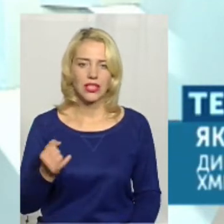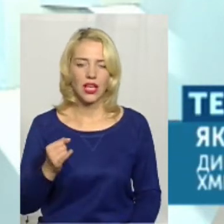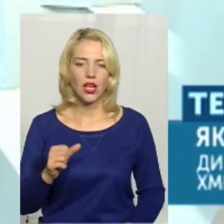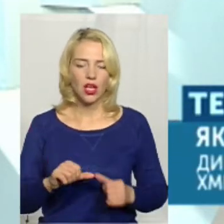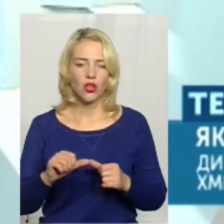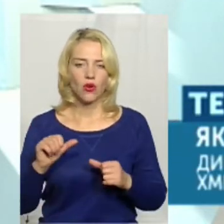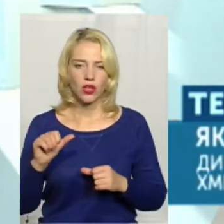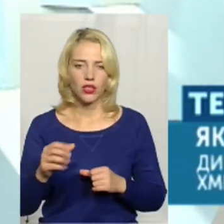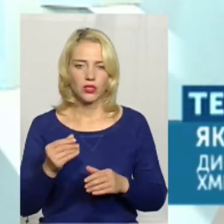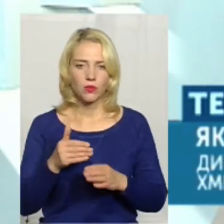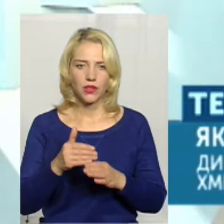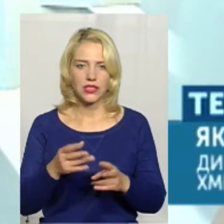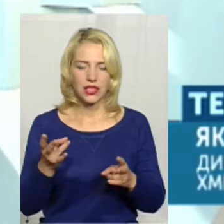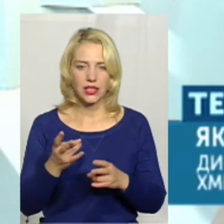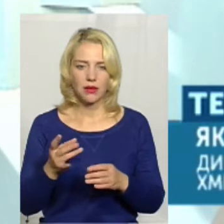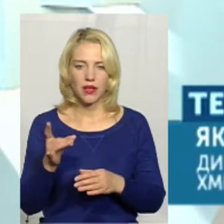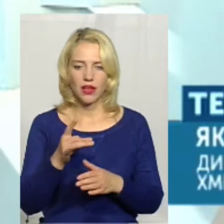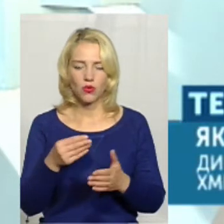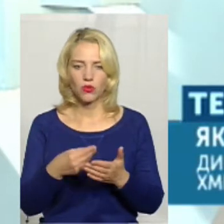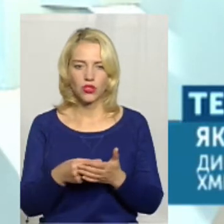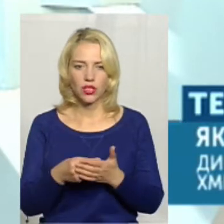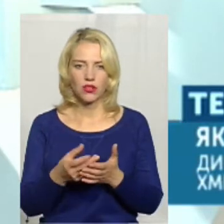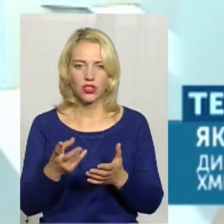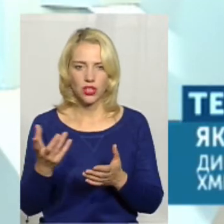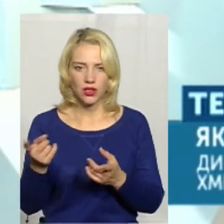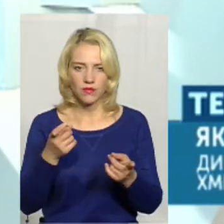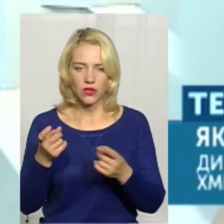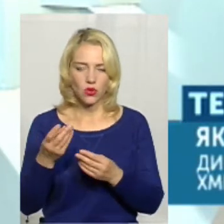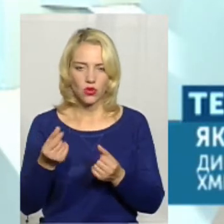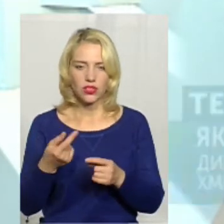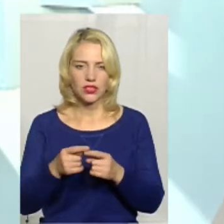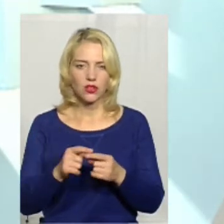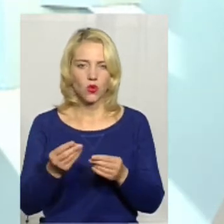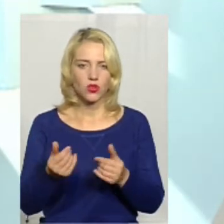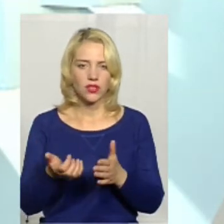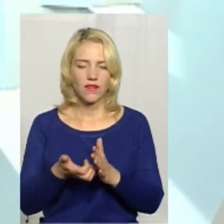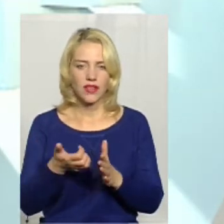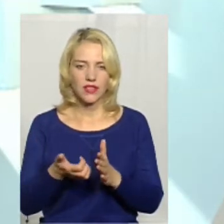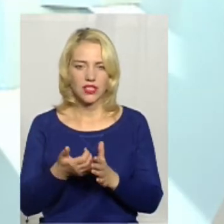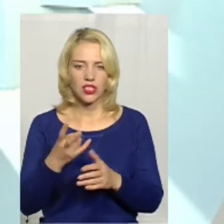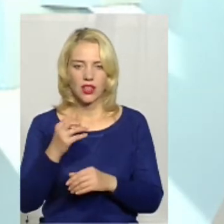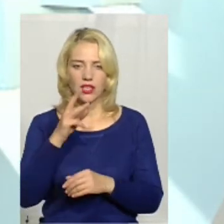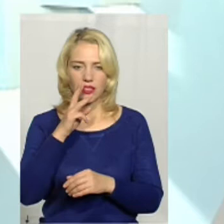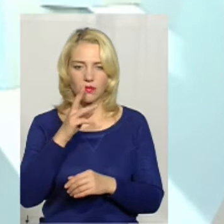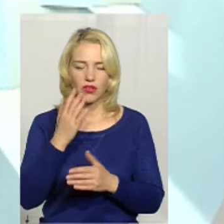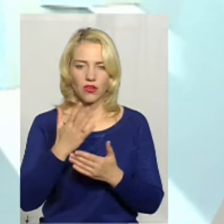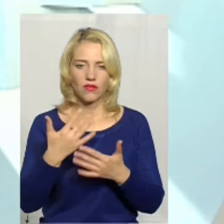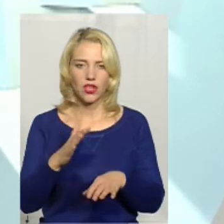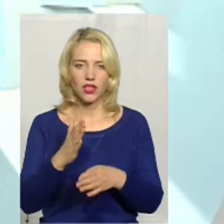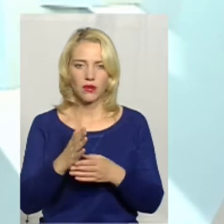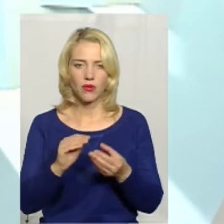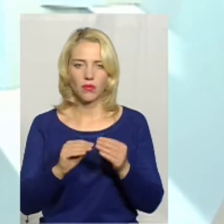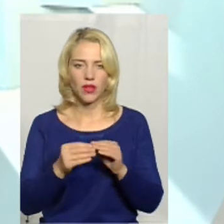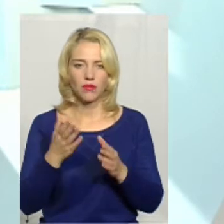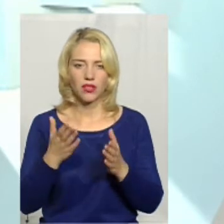субвенцій, ще потрібно отримувати з районного бюджету. Цих коштів не вистачає, і просто наведня зарплату не вистачає. Вже проблема є, якщо ми